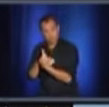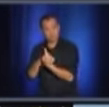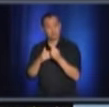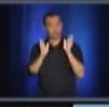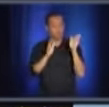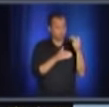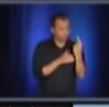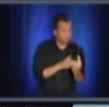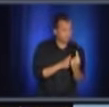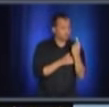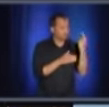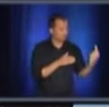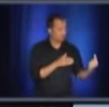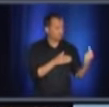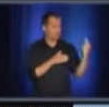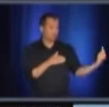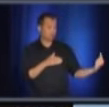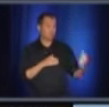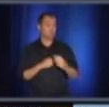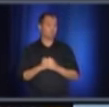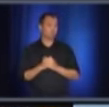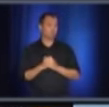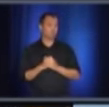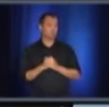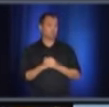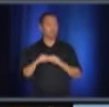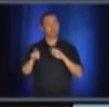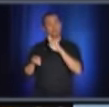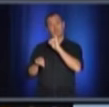Donc, on n'est pas pour faire de l'occupation double.